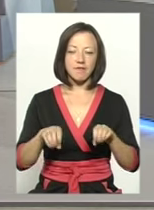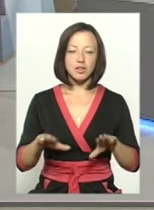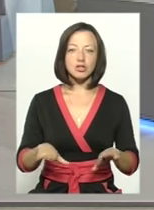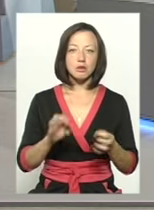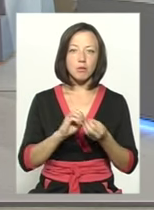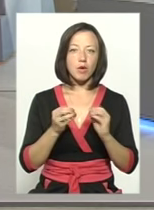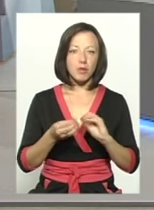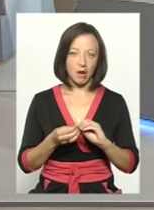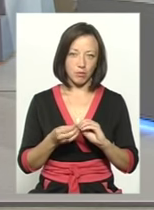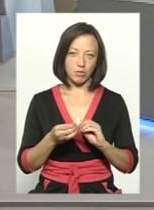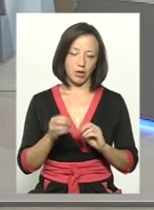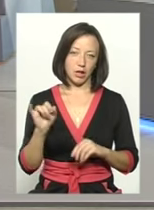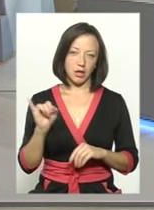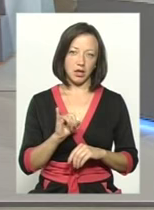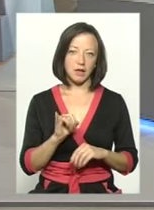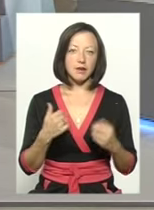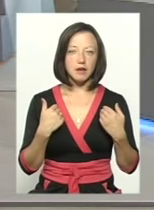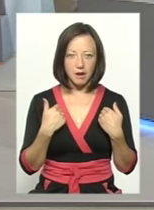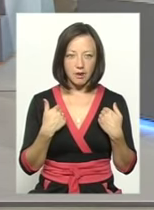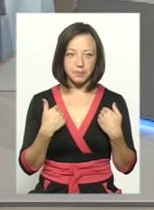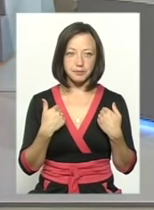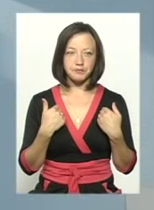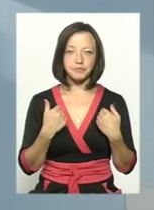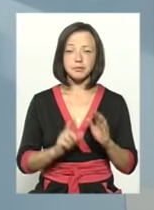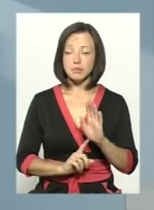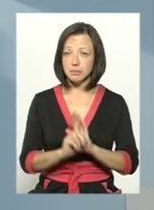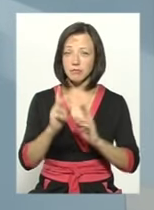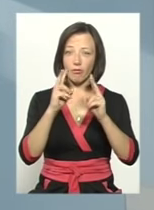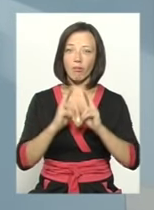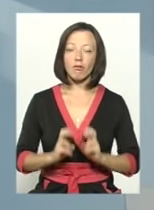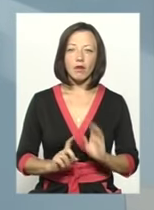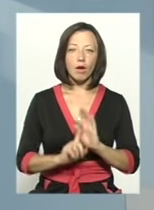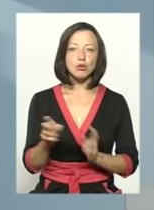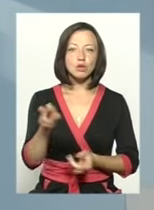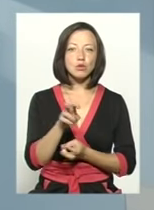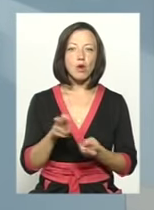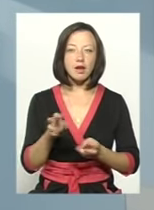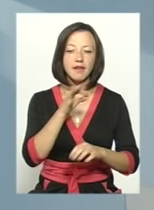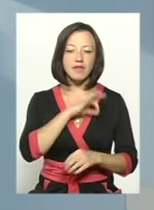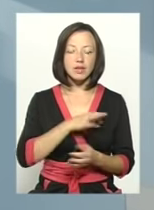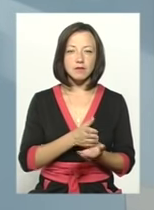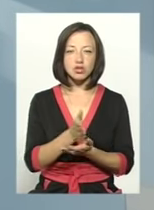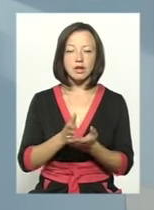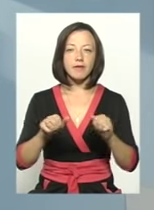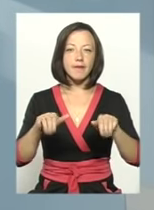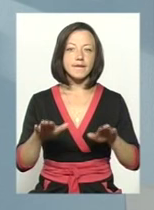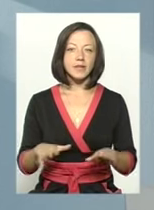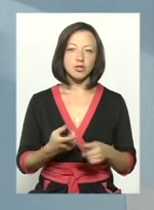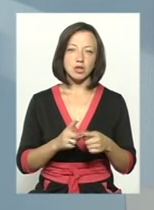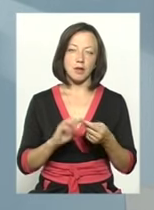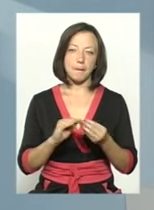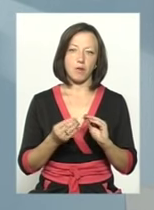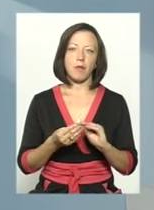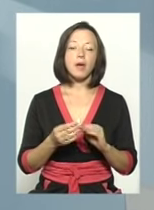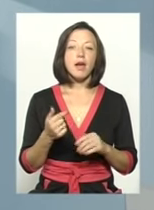ситуації, і я почала аналізувати, почала шукати ефективні шляхи вирішення даних проблем.